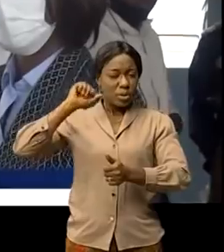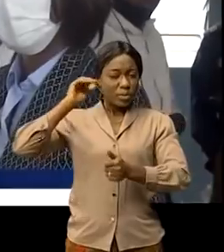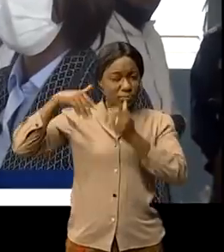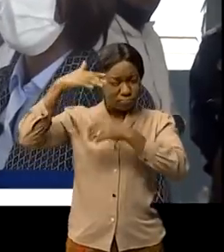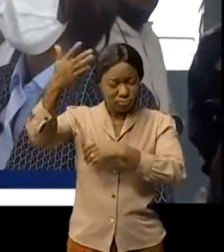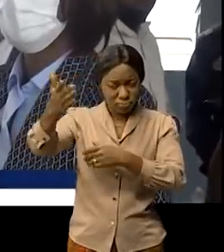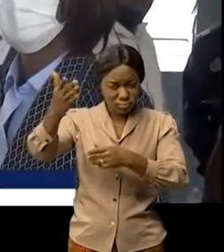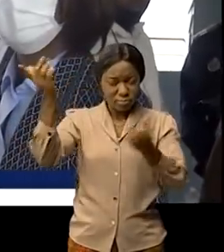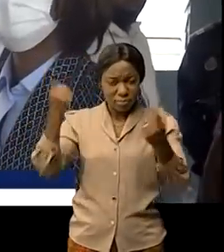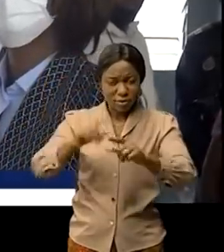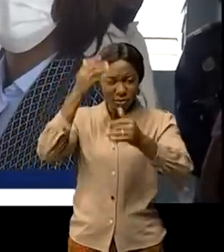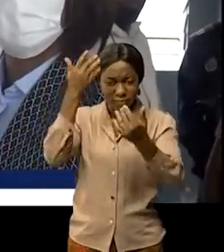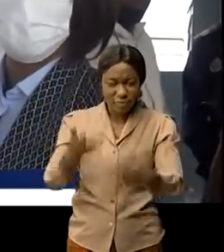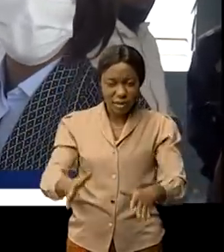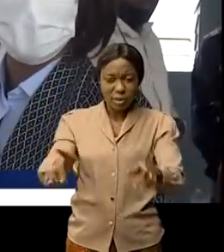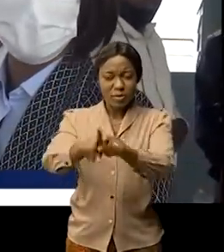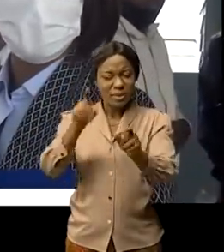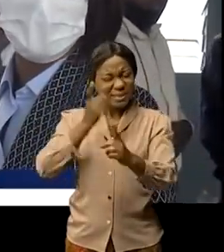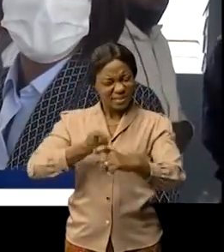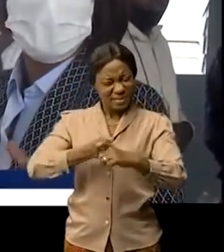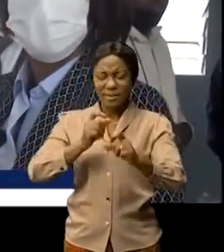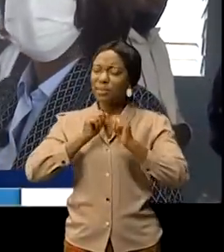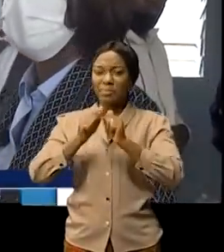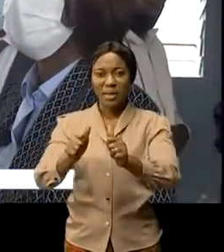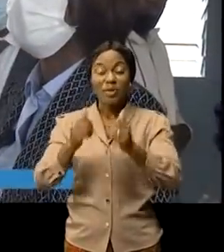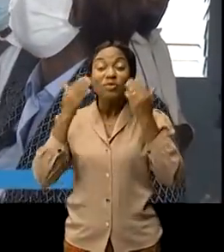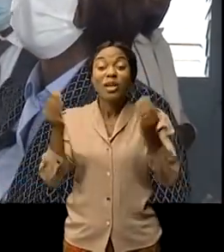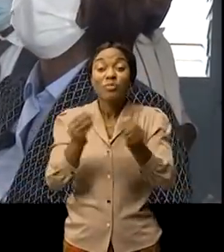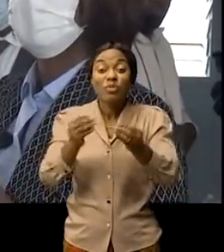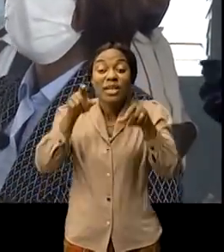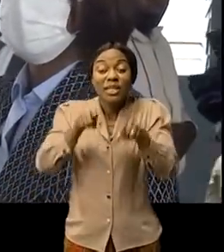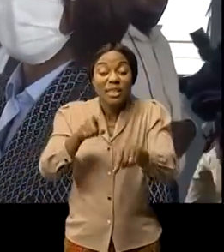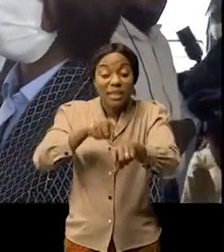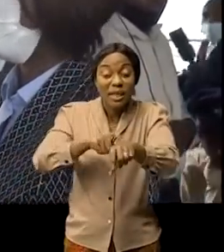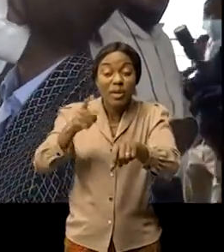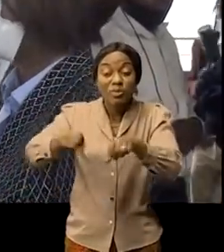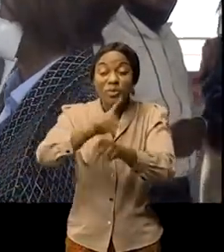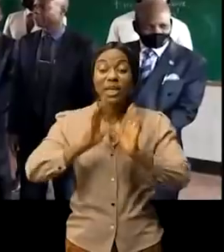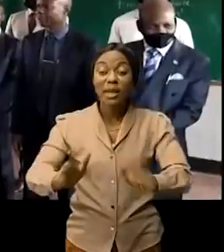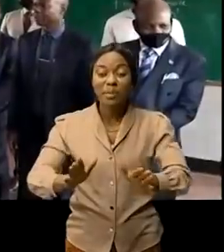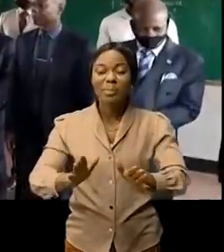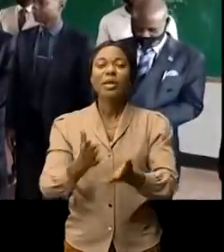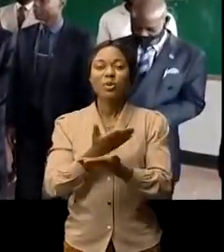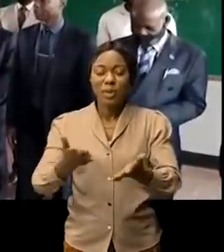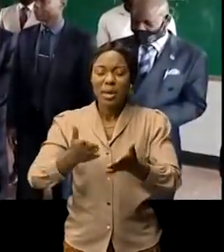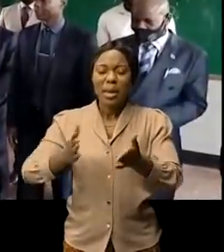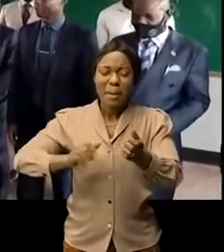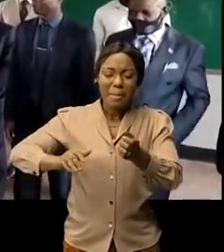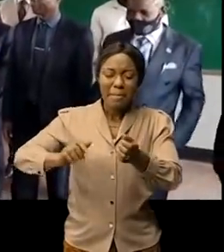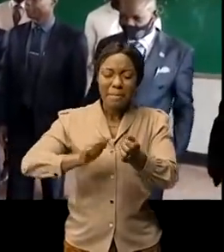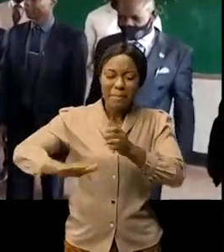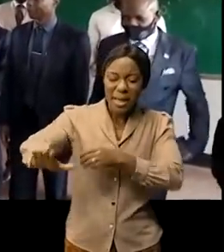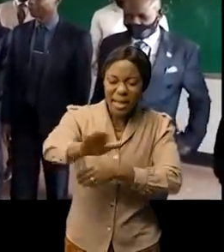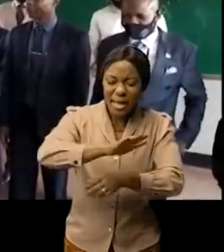secondaire, que vous ayez moins de difficultés. C'est le moment de trouver de quoi vous êtes capable. Partout où elle est passée,